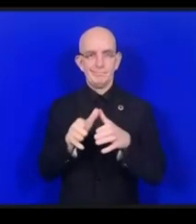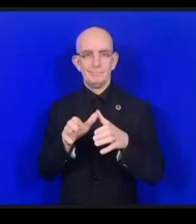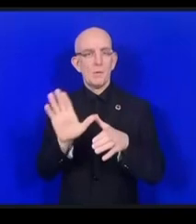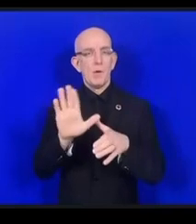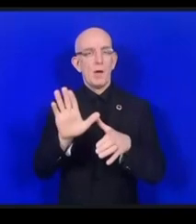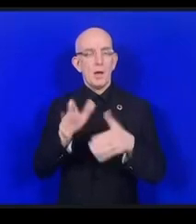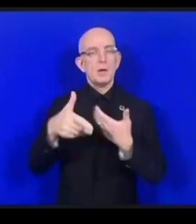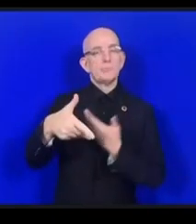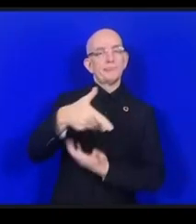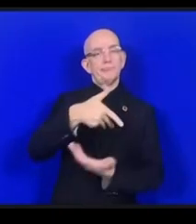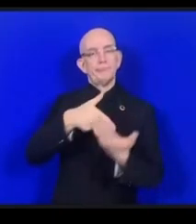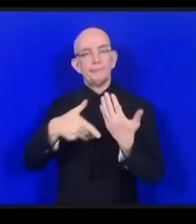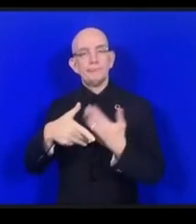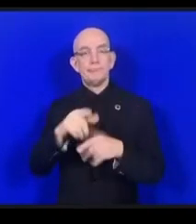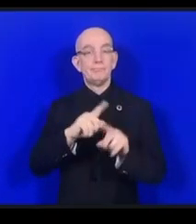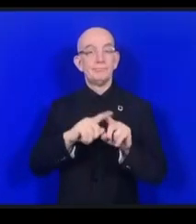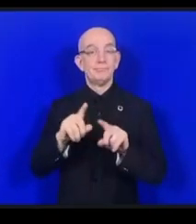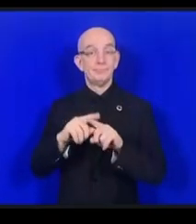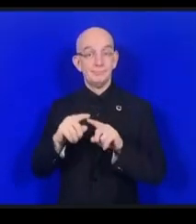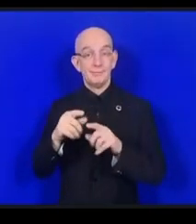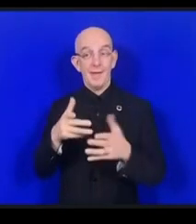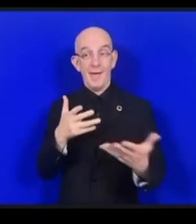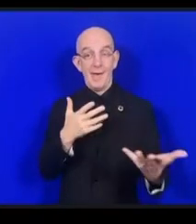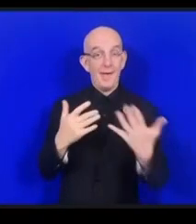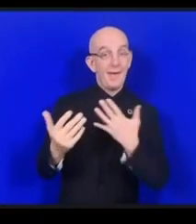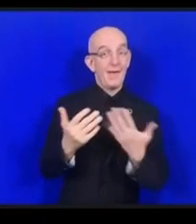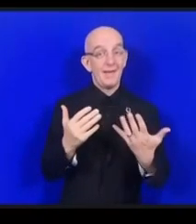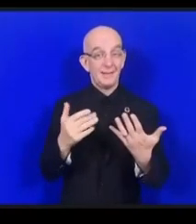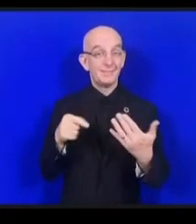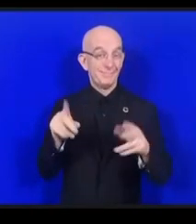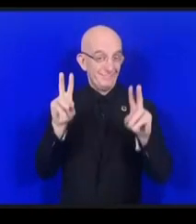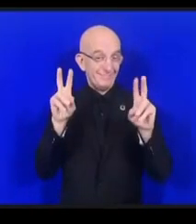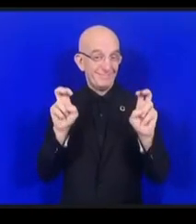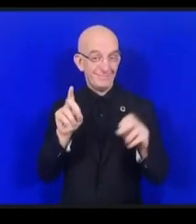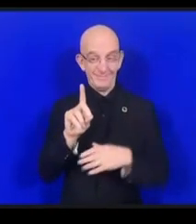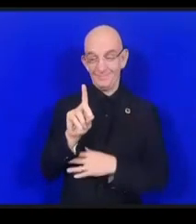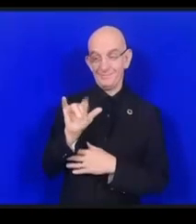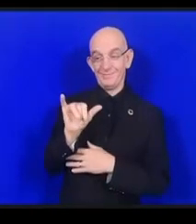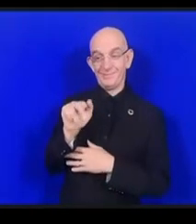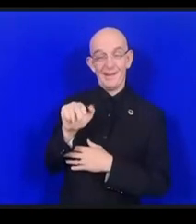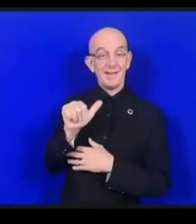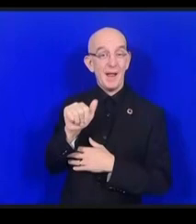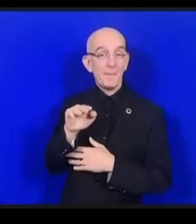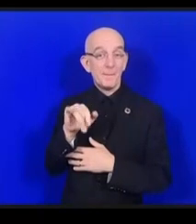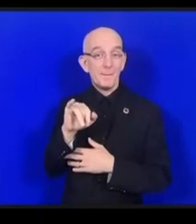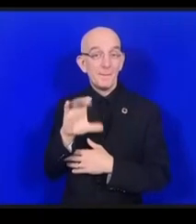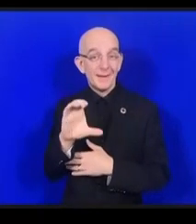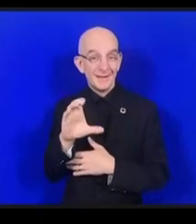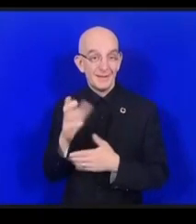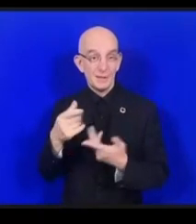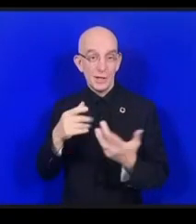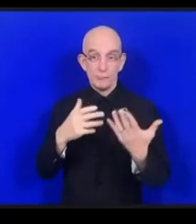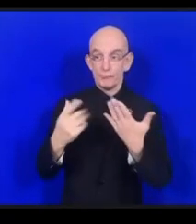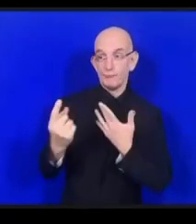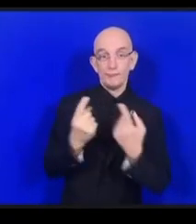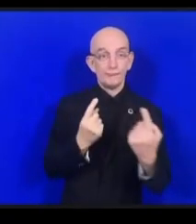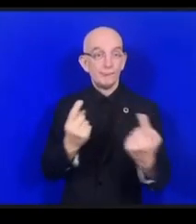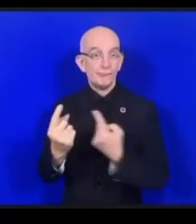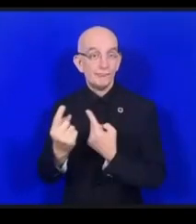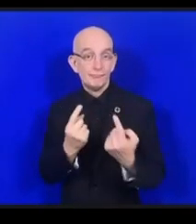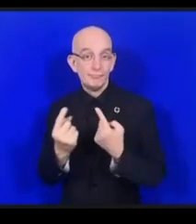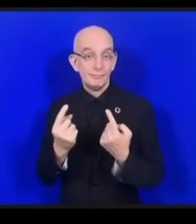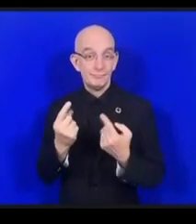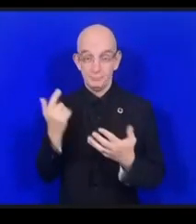'hui 28. Elles ont commencé à Athènes en 2006. Et par le passé, nous avons essayé d'organiser une séance où chaque coalition